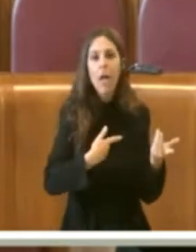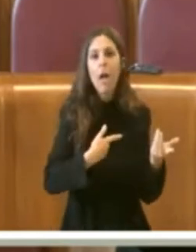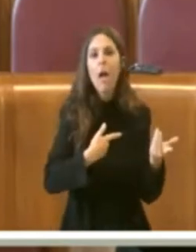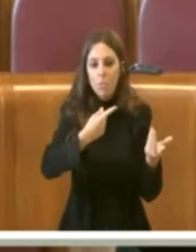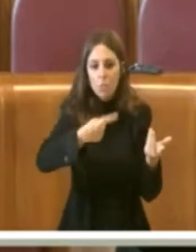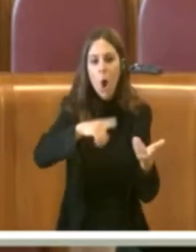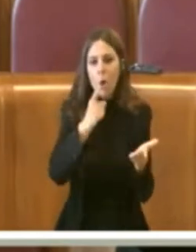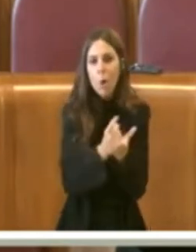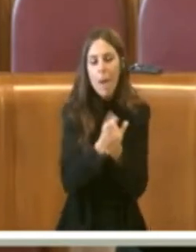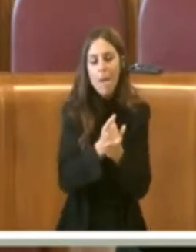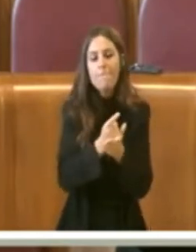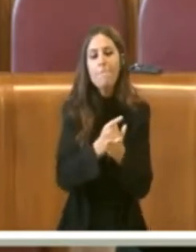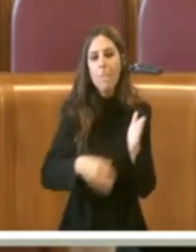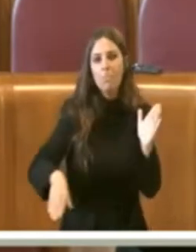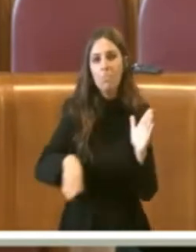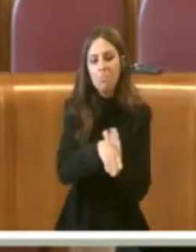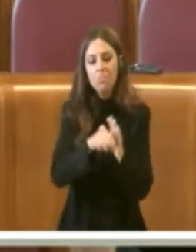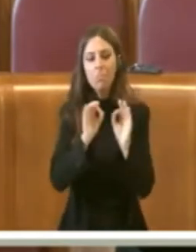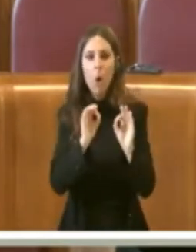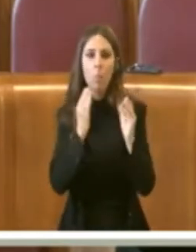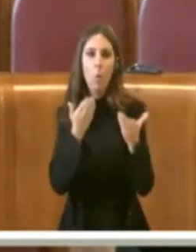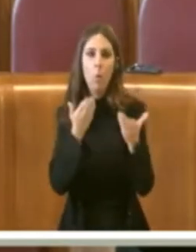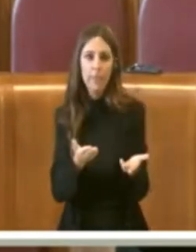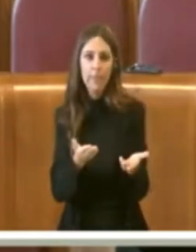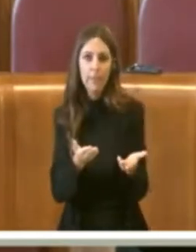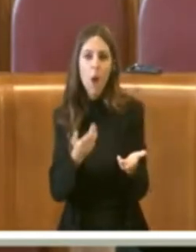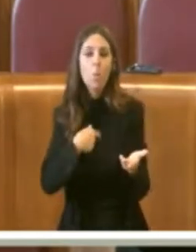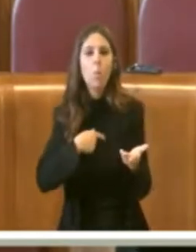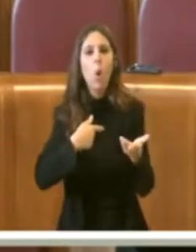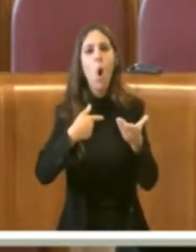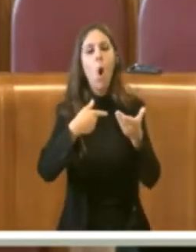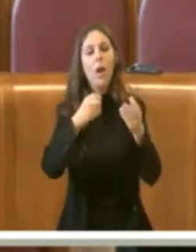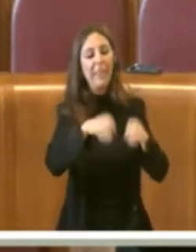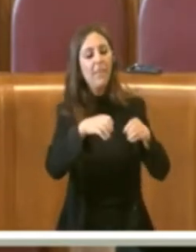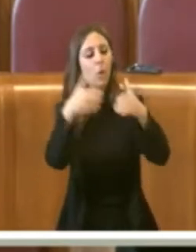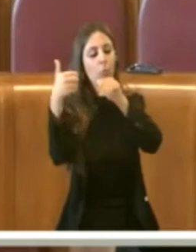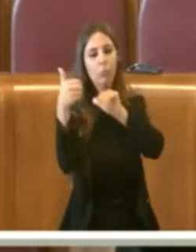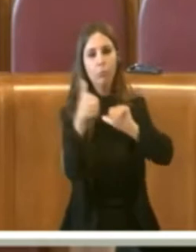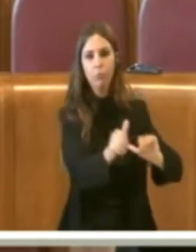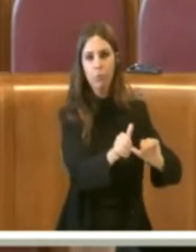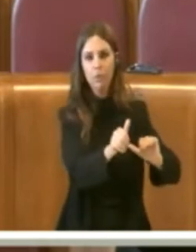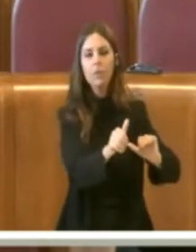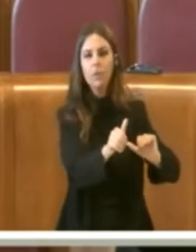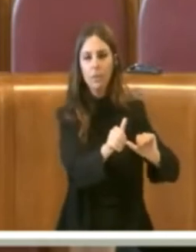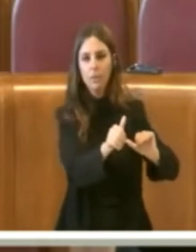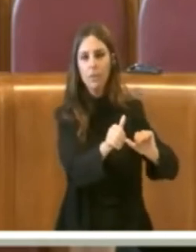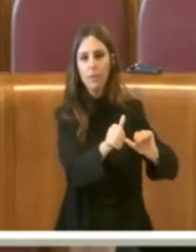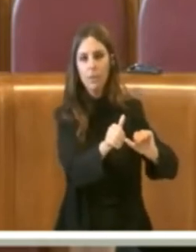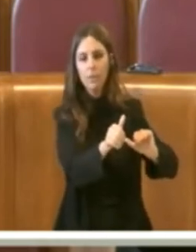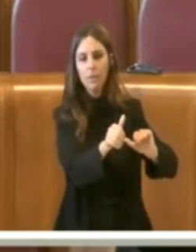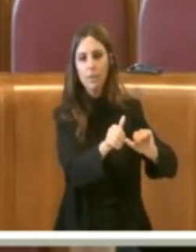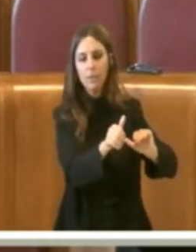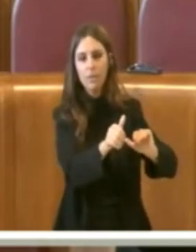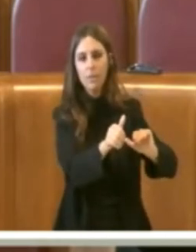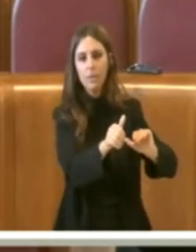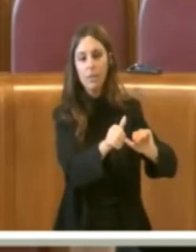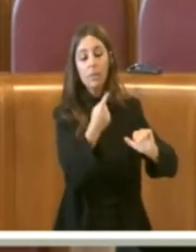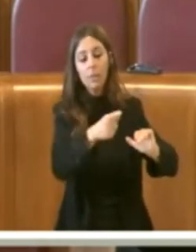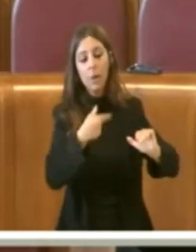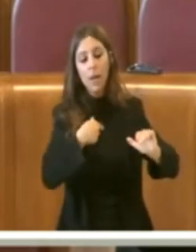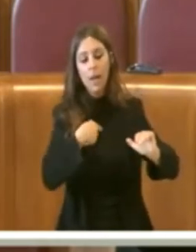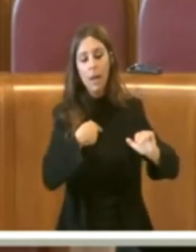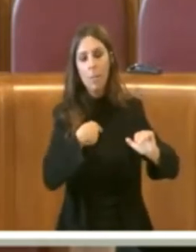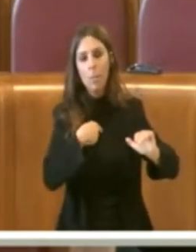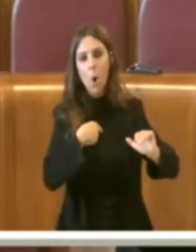iniziare a farlo anche per quanto riguarda la riduzione, con le buone pratiche di riduzione che sono chiaramente